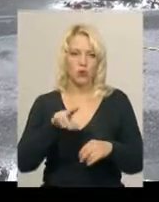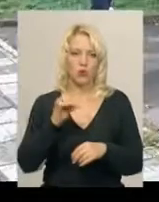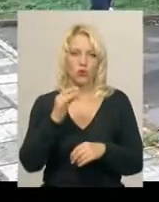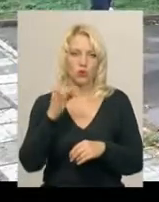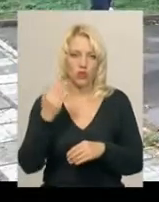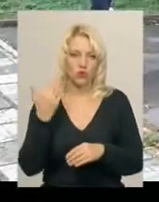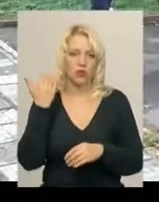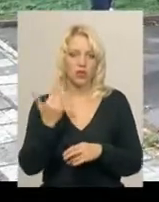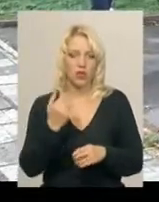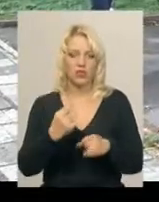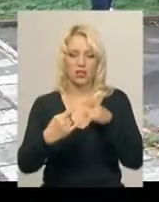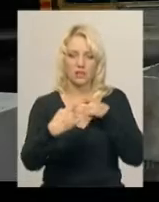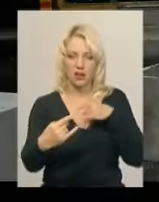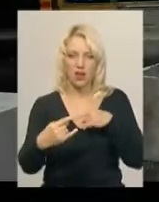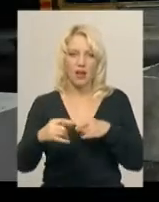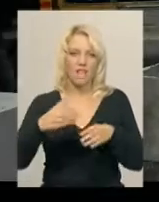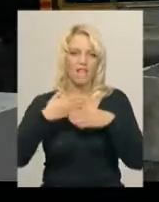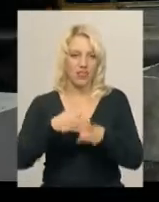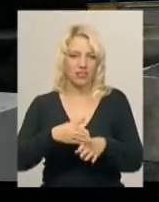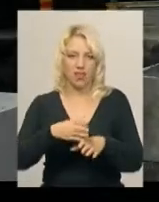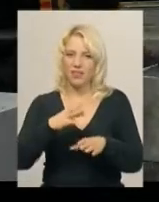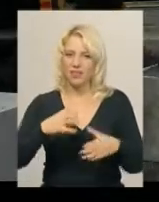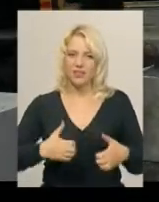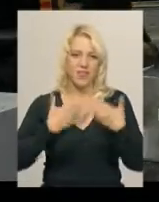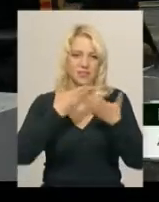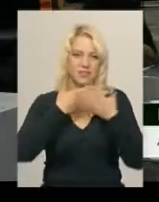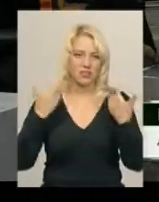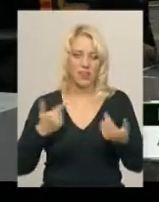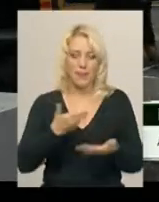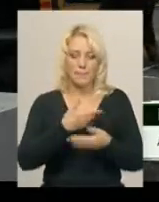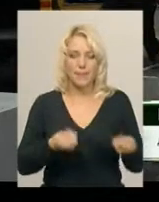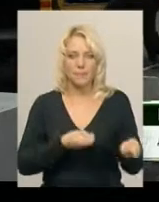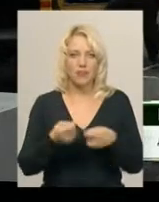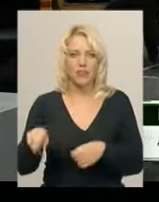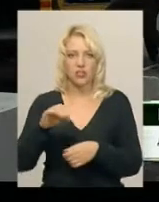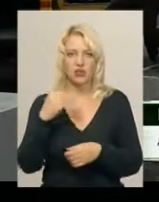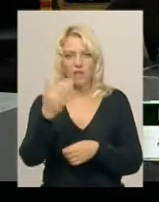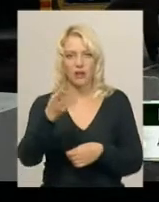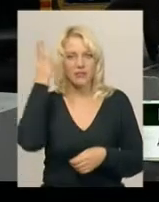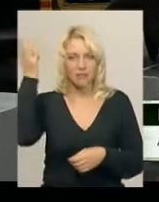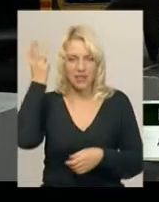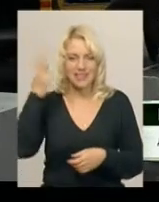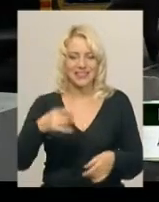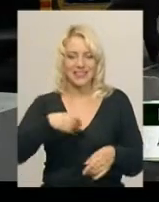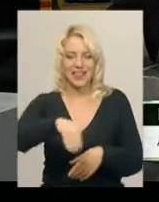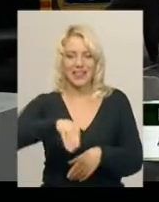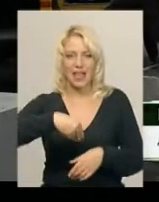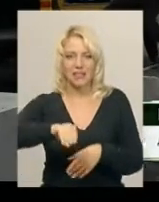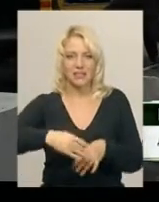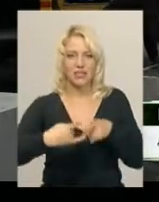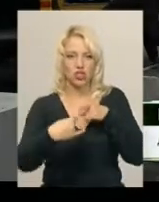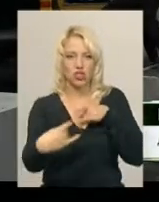їхньому виробу вандали не страшні. Ми привезли до вас у Хмельницькій тенісні столи. Вони є